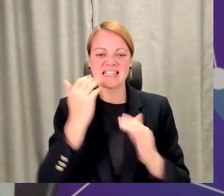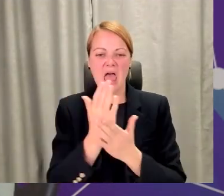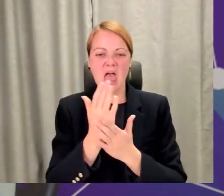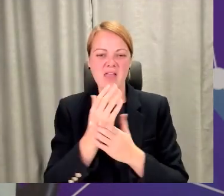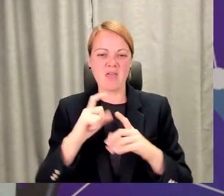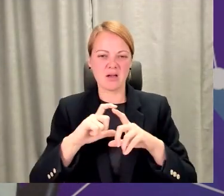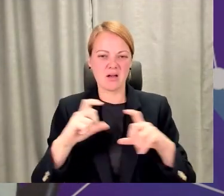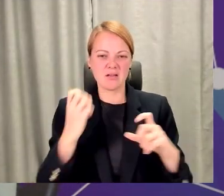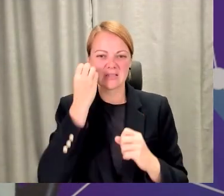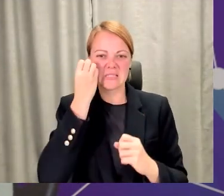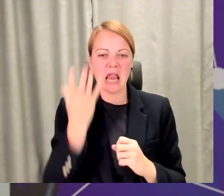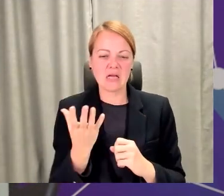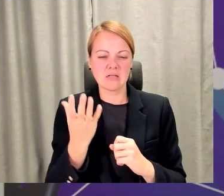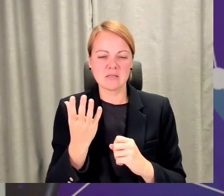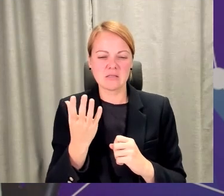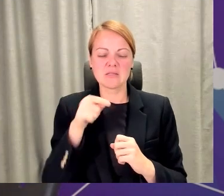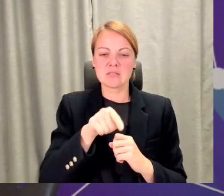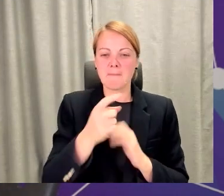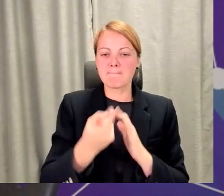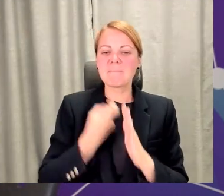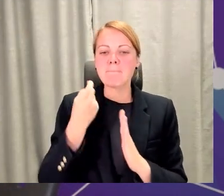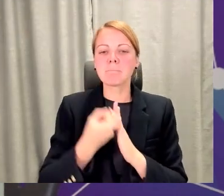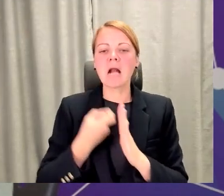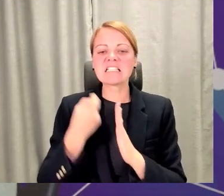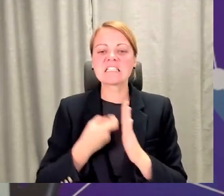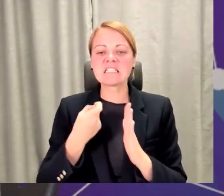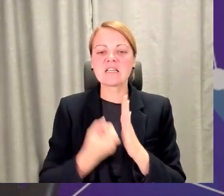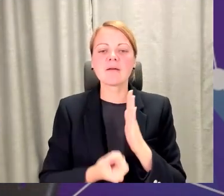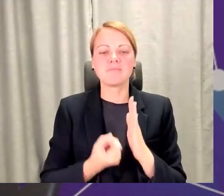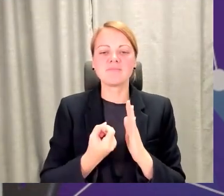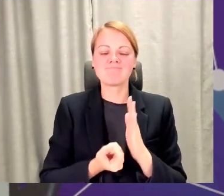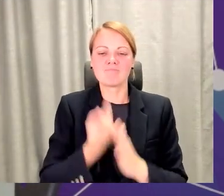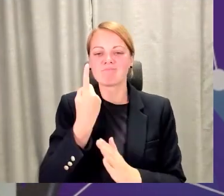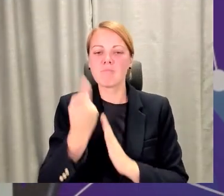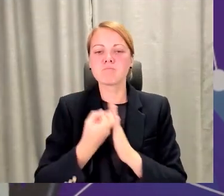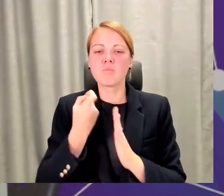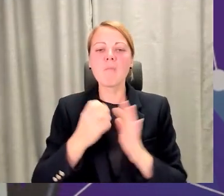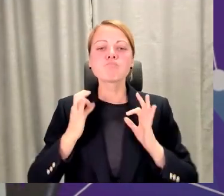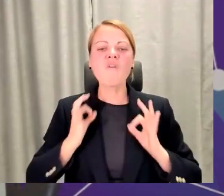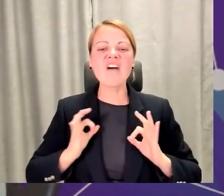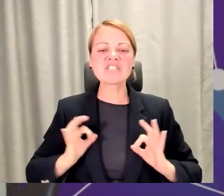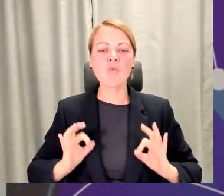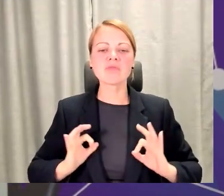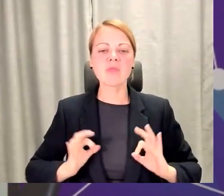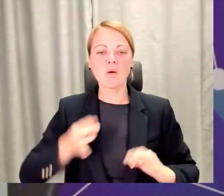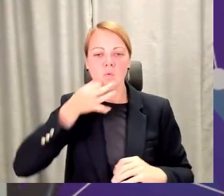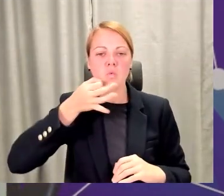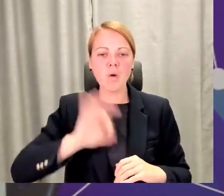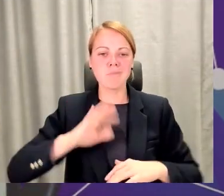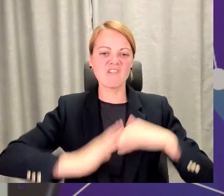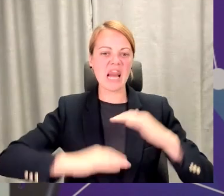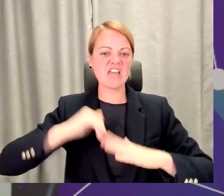pieprasījums, tas, kur rodās pieprasījums pēc profesionāļiem, pēc kvalifikācijas. Un